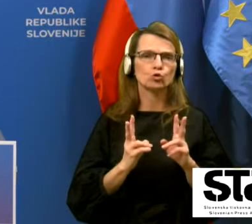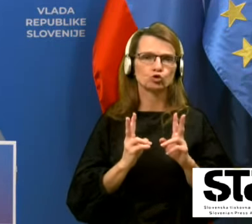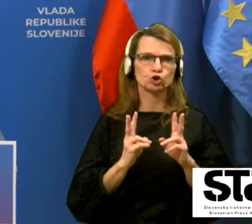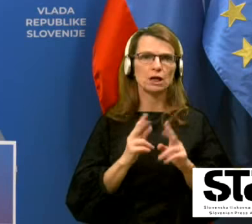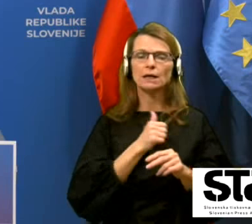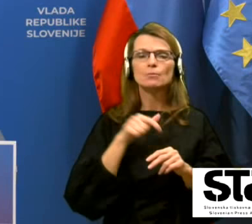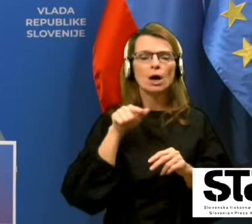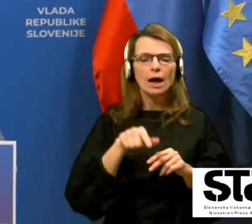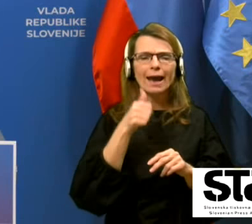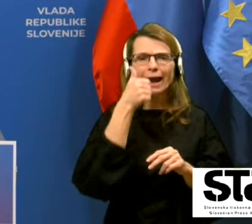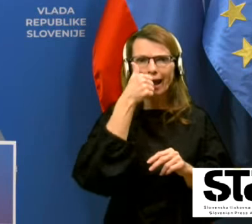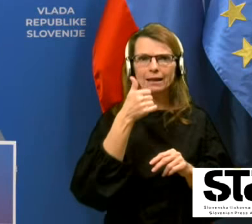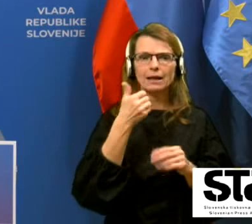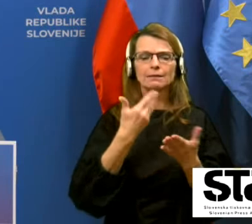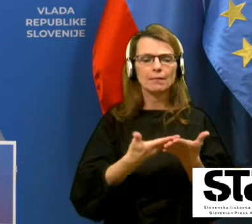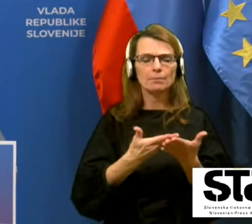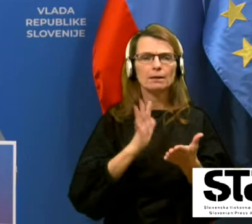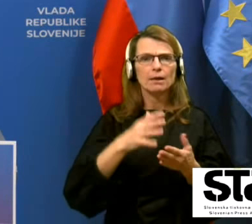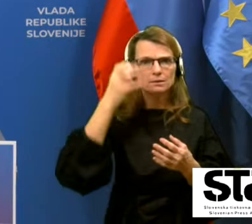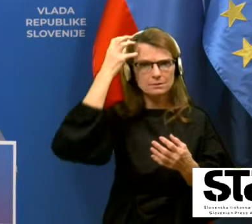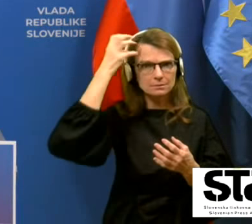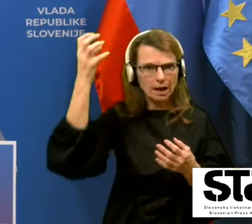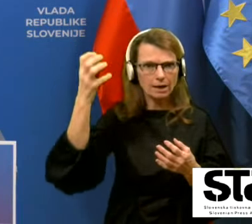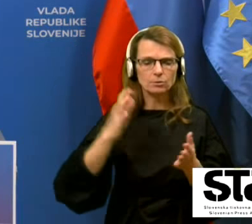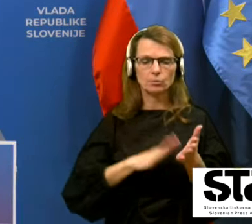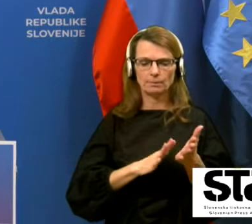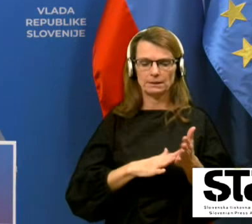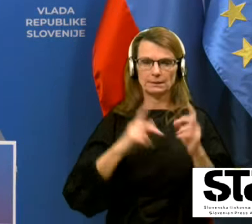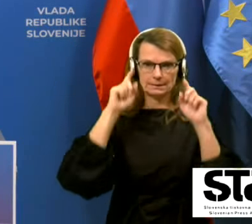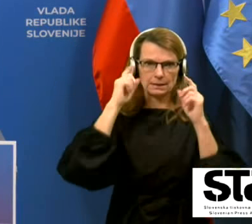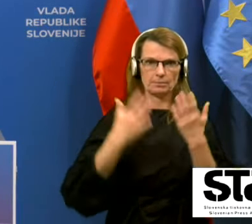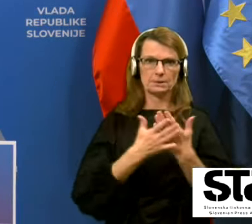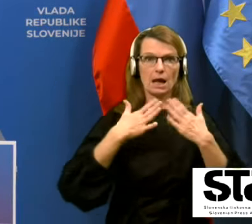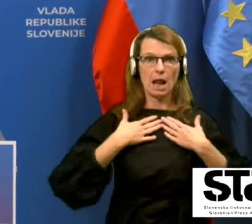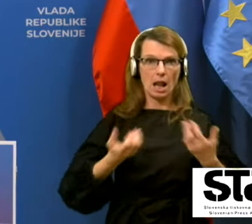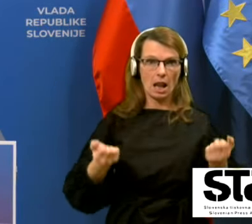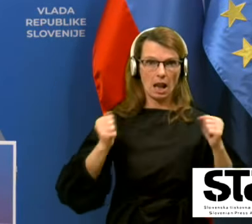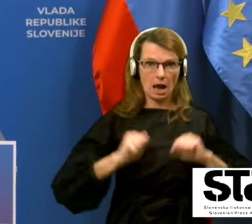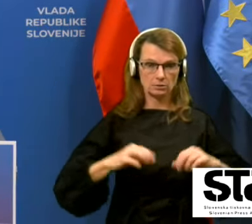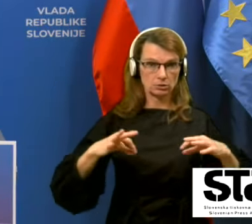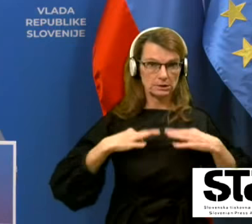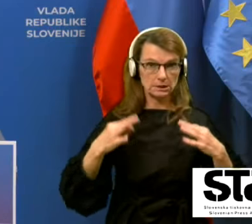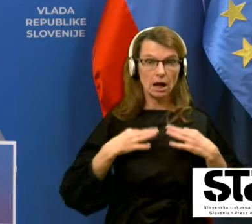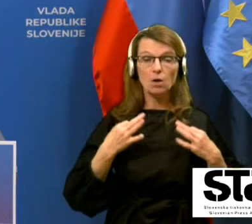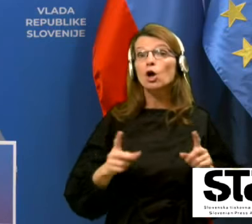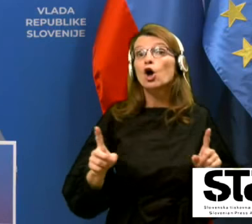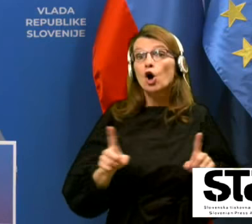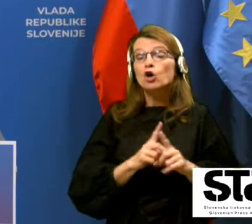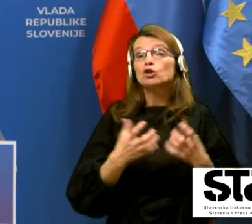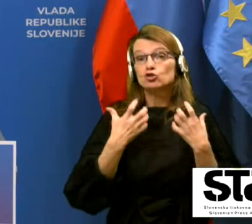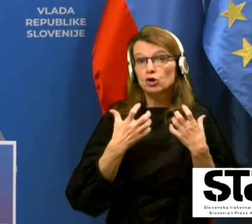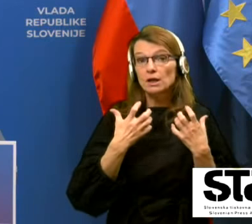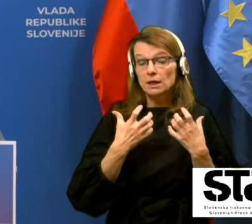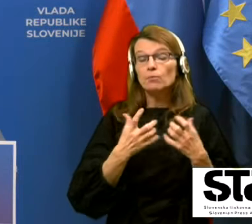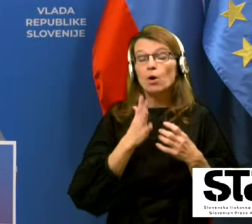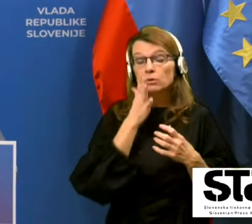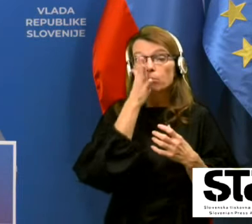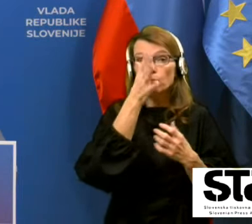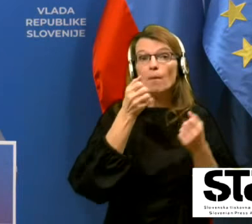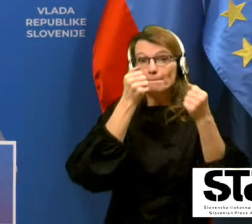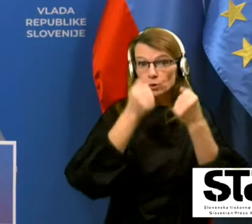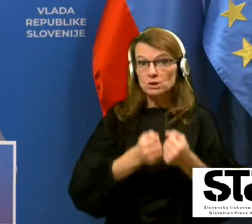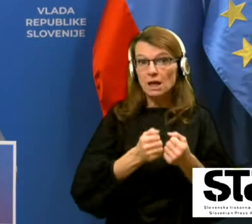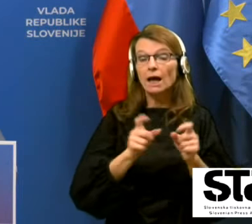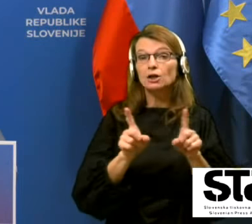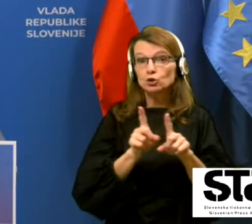ki temeli na znanosti, ki temeli, da skrbiš za tvoje zdravje in, kakor si želimo, da postanemo, če že nismo to, da